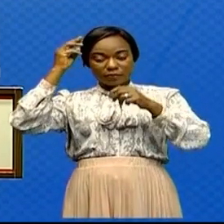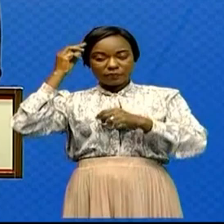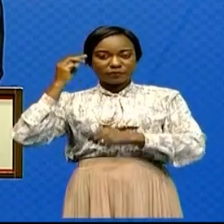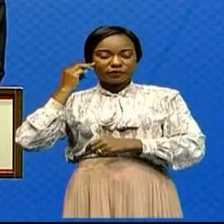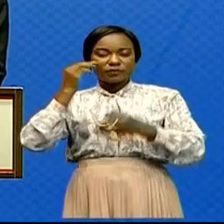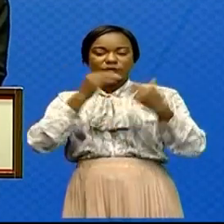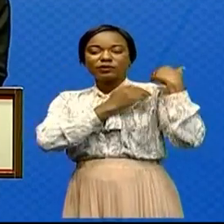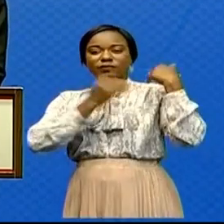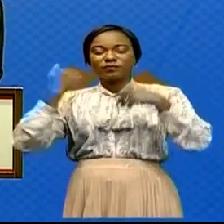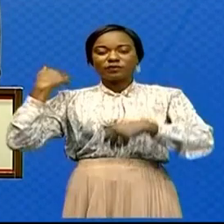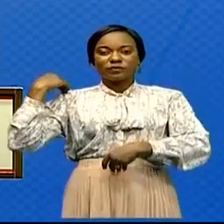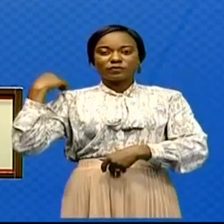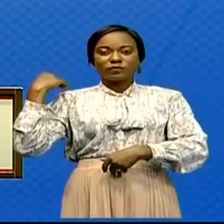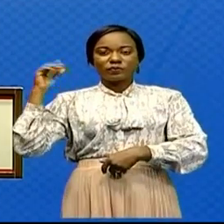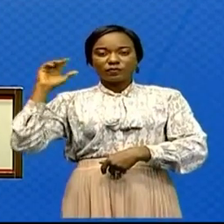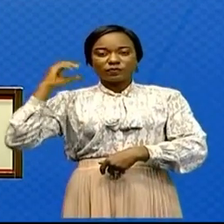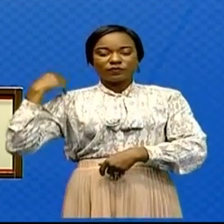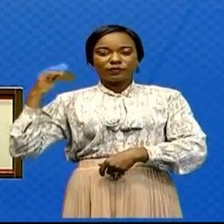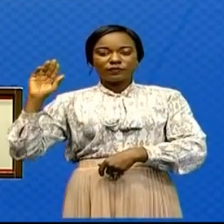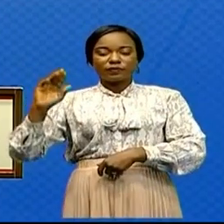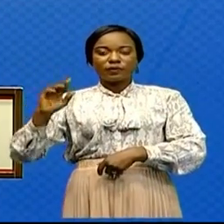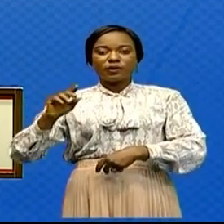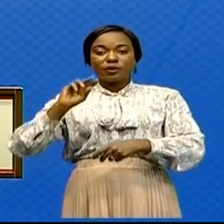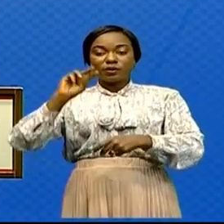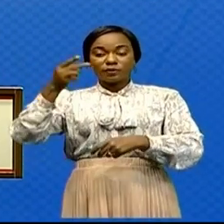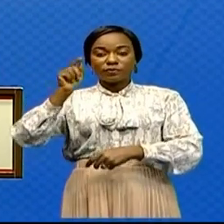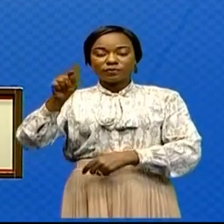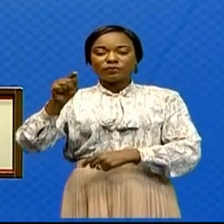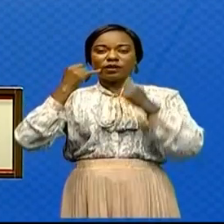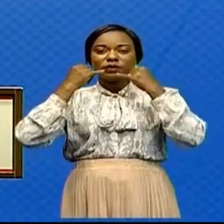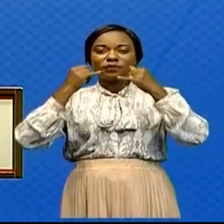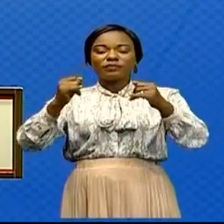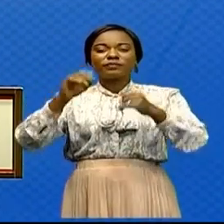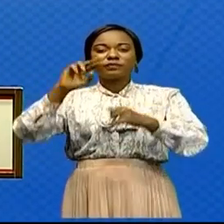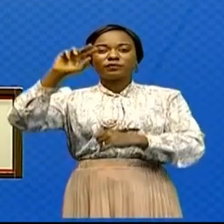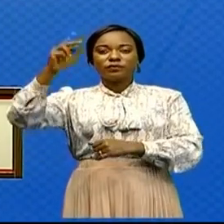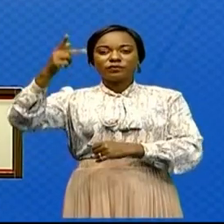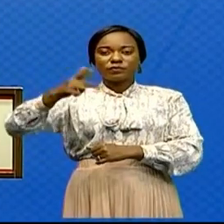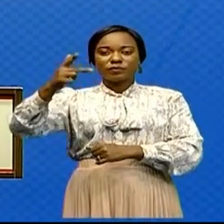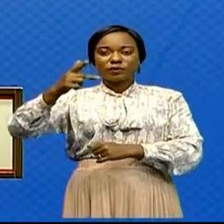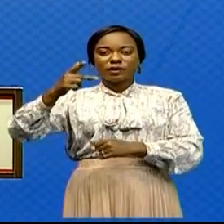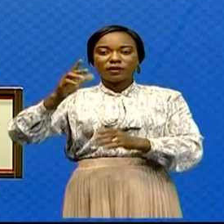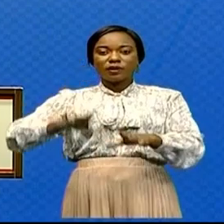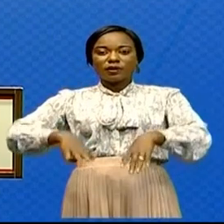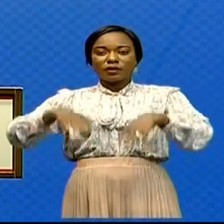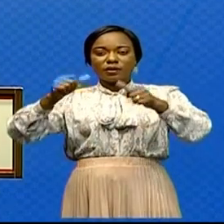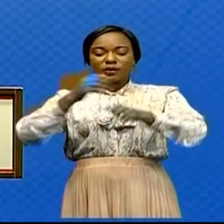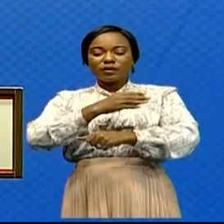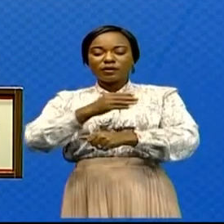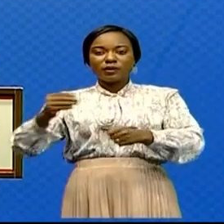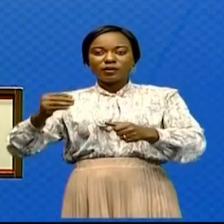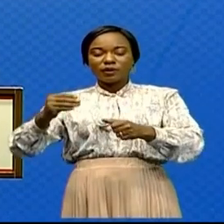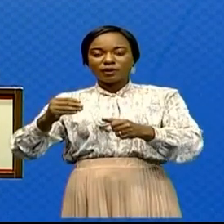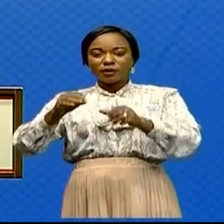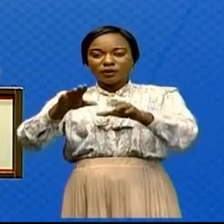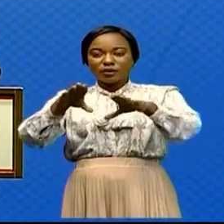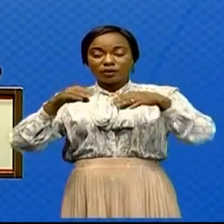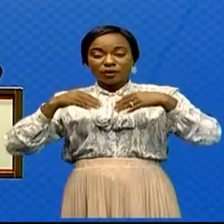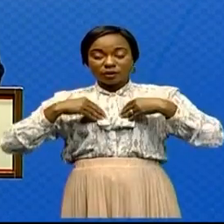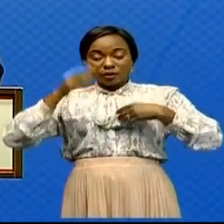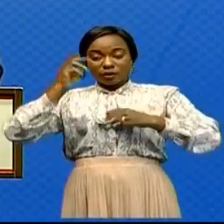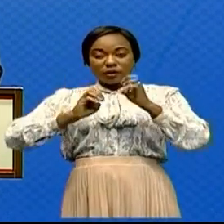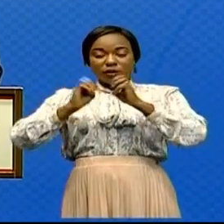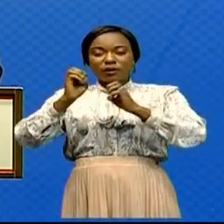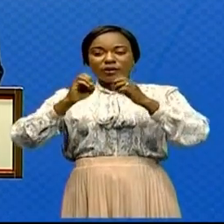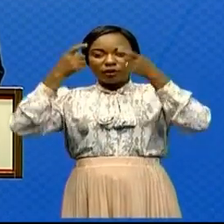Deux points d'information, trois relevés et adoptions d'un relevé des